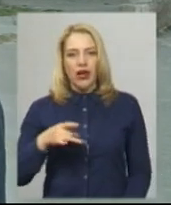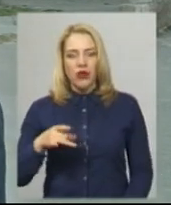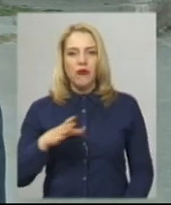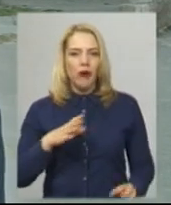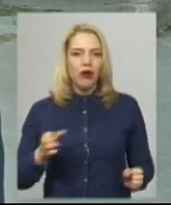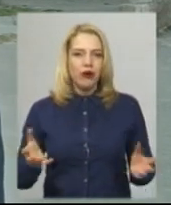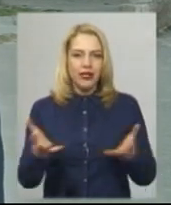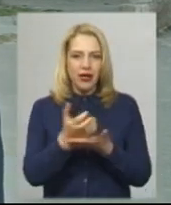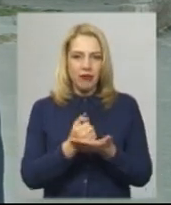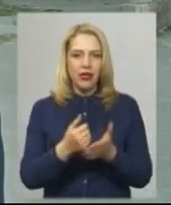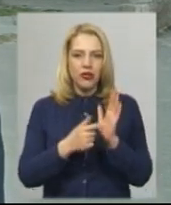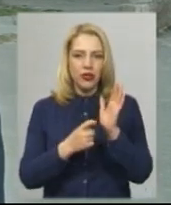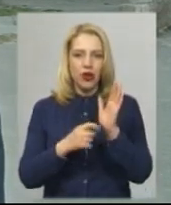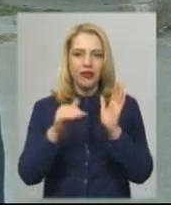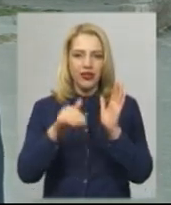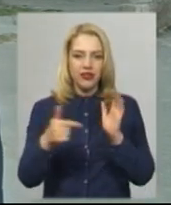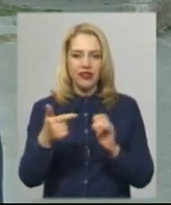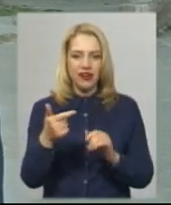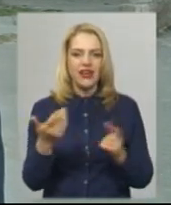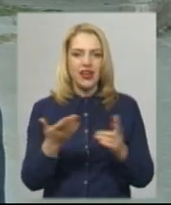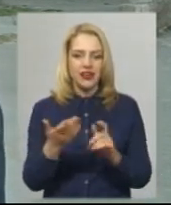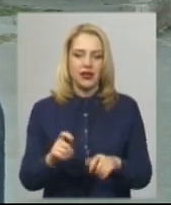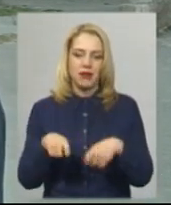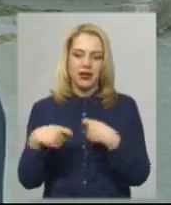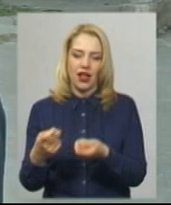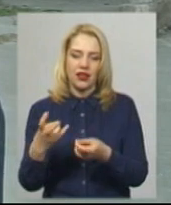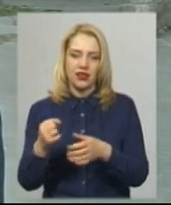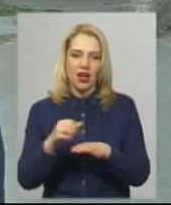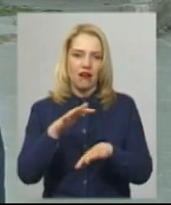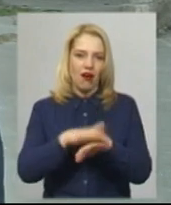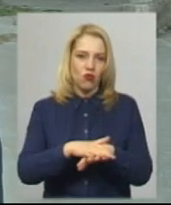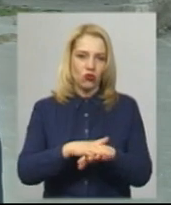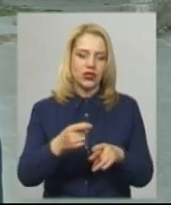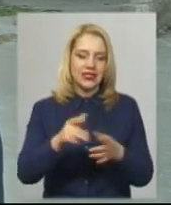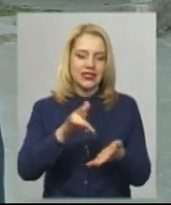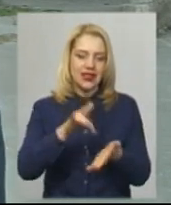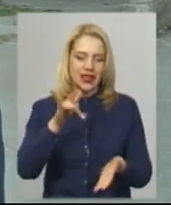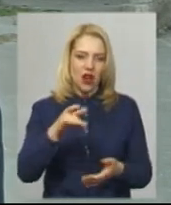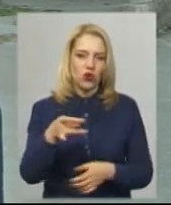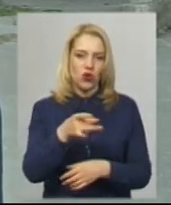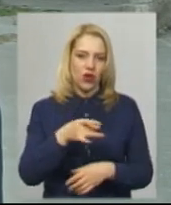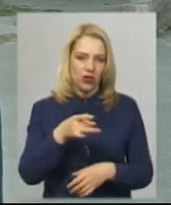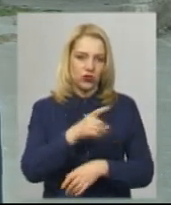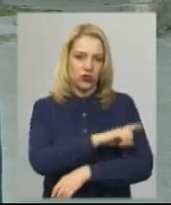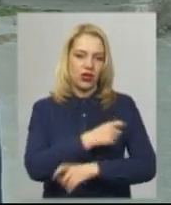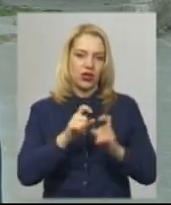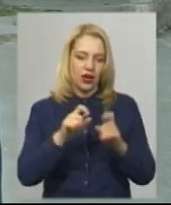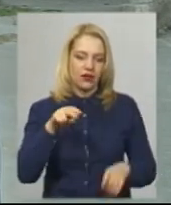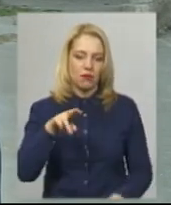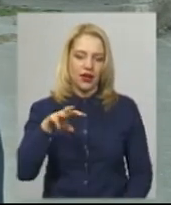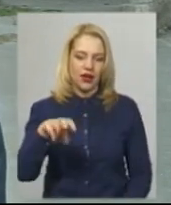зібрано близько 600 тисяч гривень, які перейшли одразу на рахунки Центральної рікарні і ПМСД для забезпечення